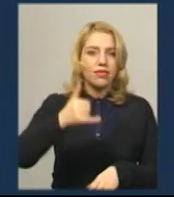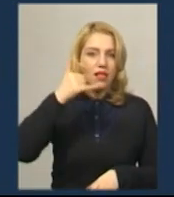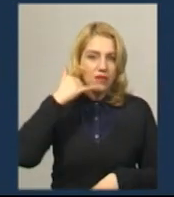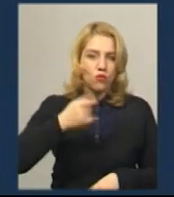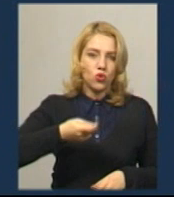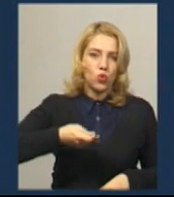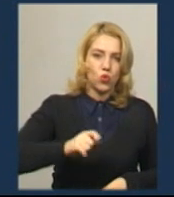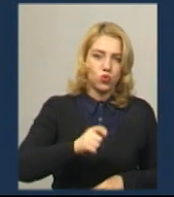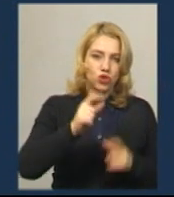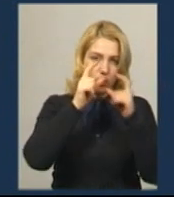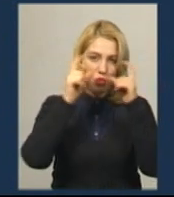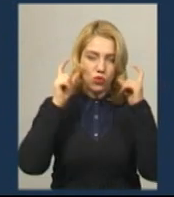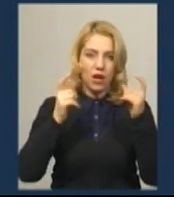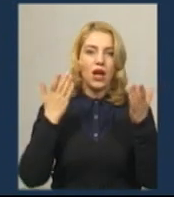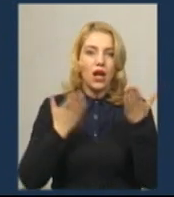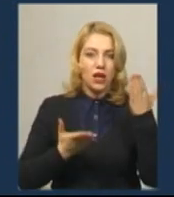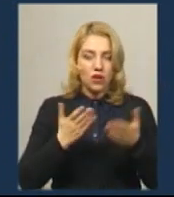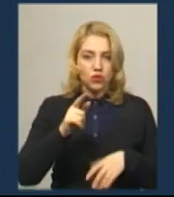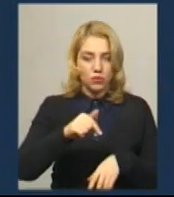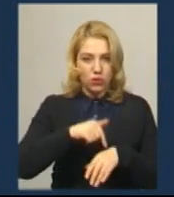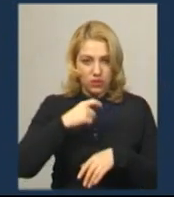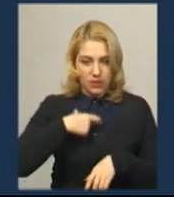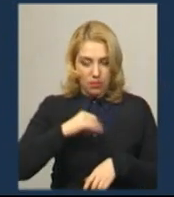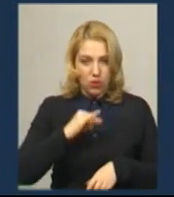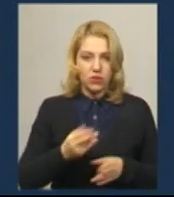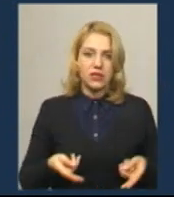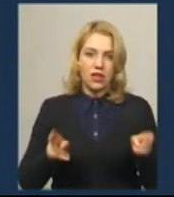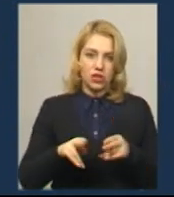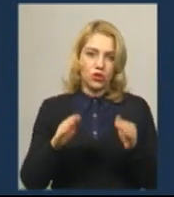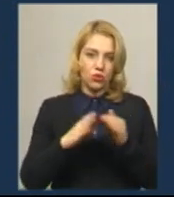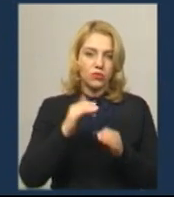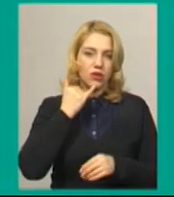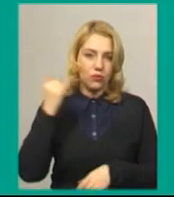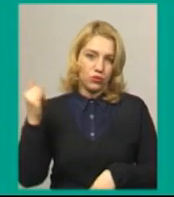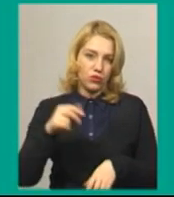окуляри. Якщо ви погано себе почуваєте, залишайтесь вдома та телефонуйте до лікаря.